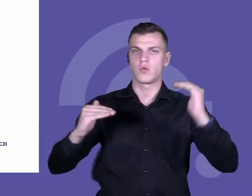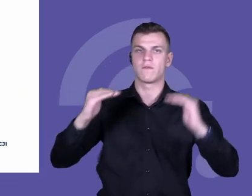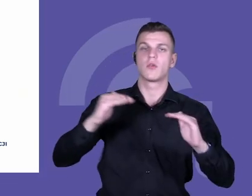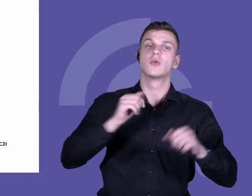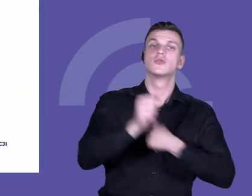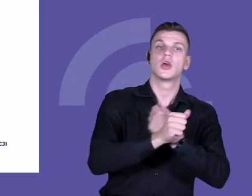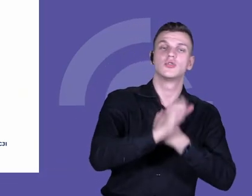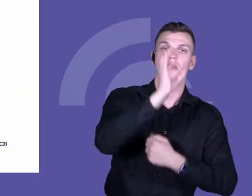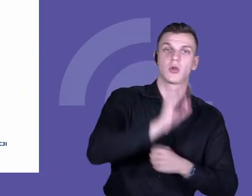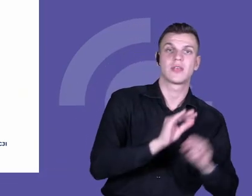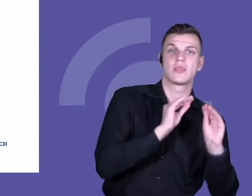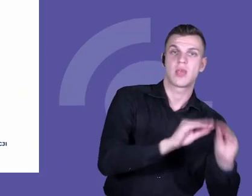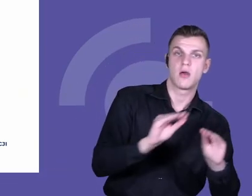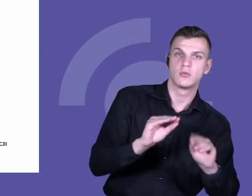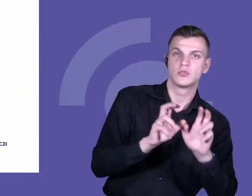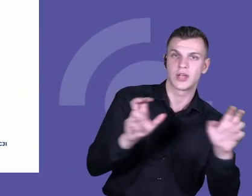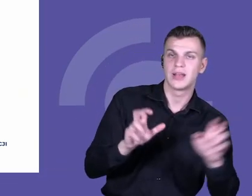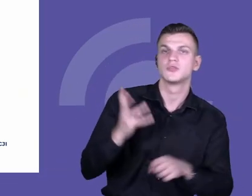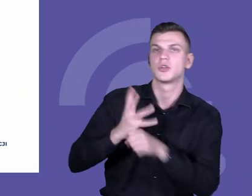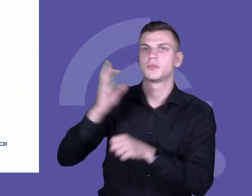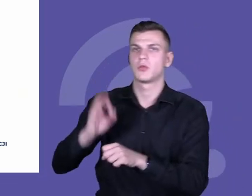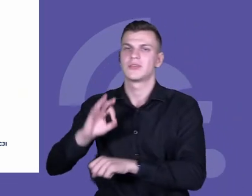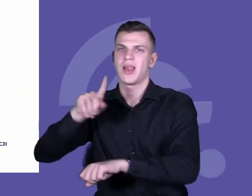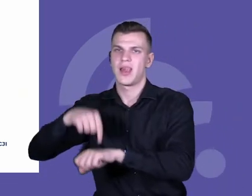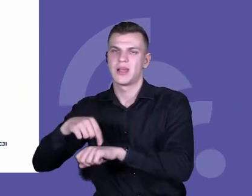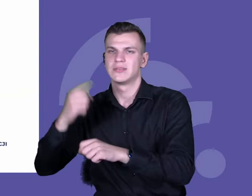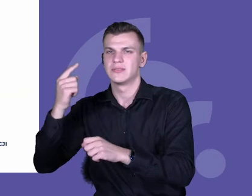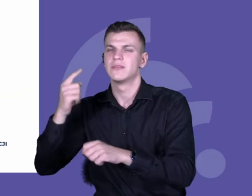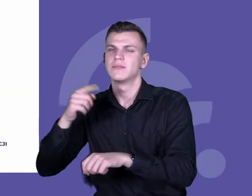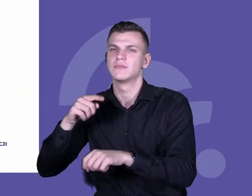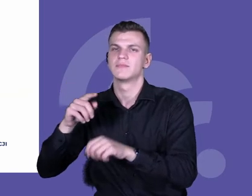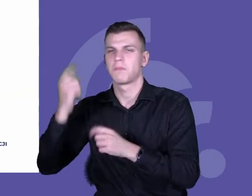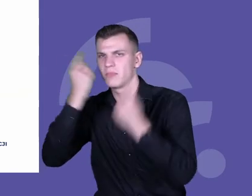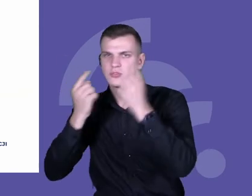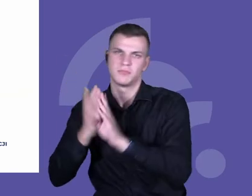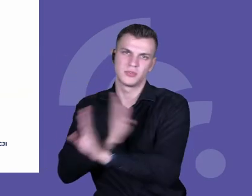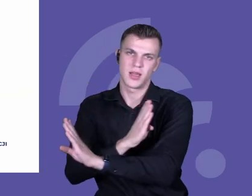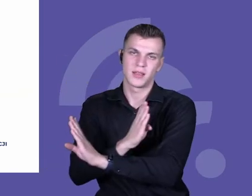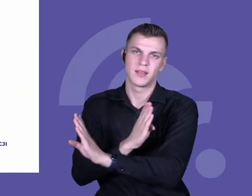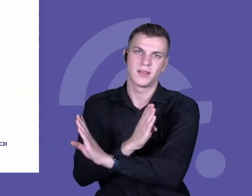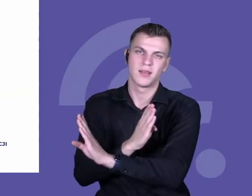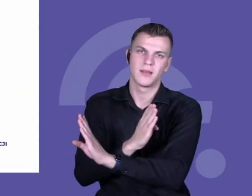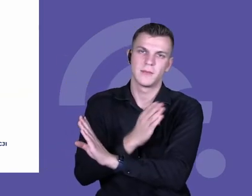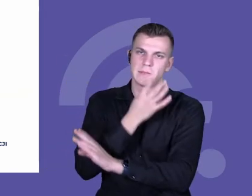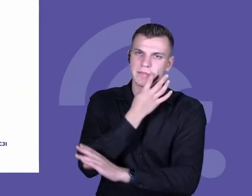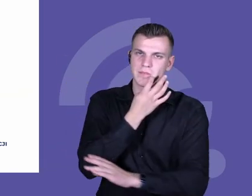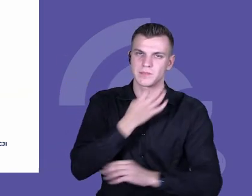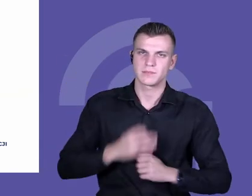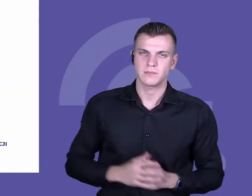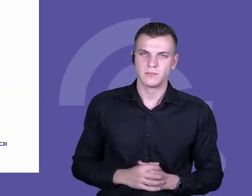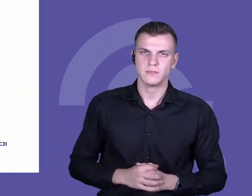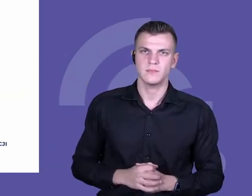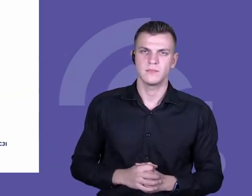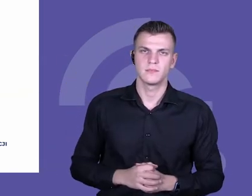60%. Myślę, że w Tajlandii to będzie około 90% lub więcej. Także to jest jeden z tych barier, barier jest czasu.